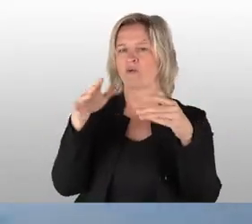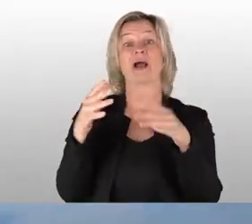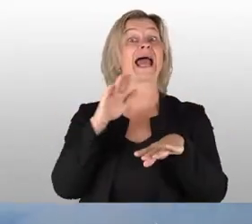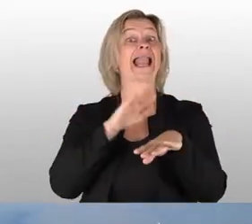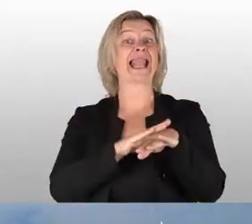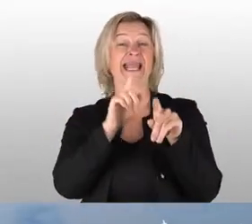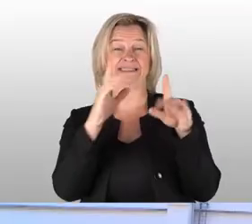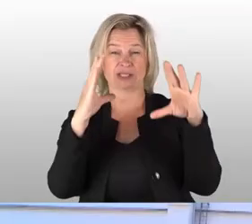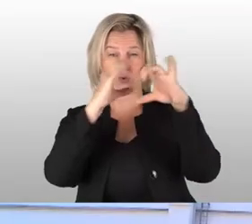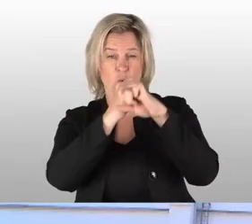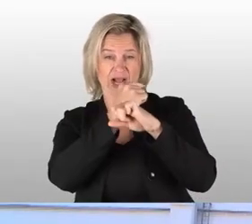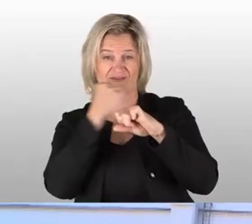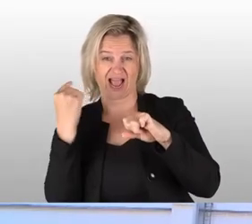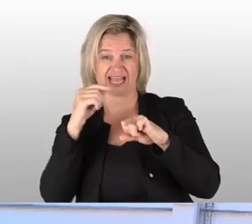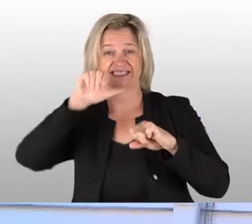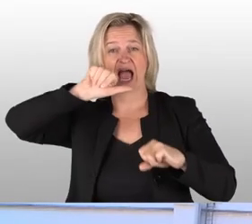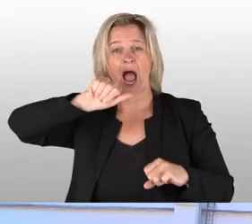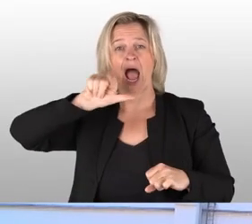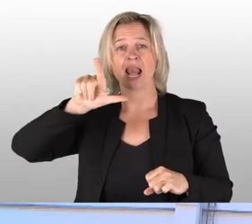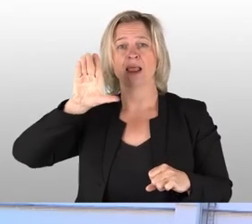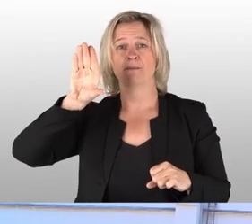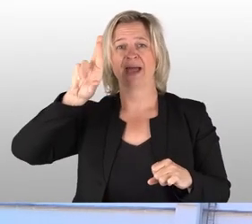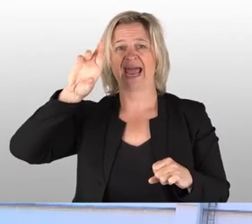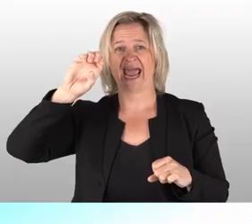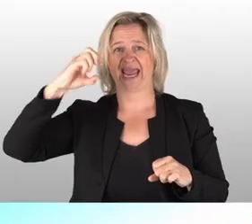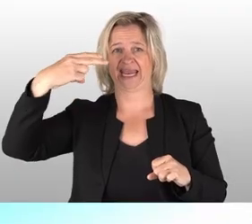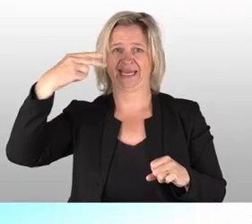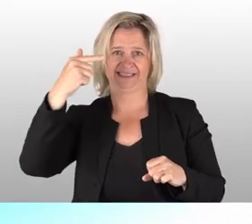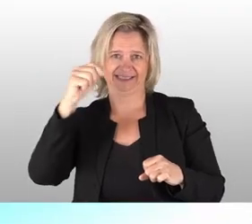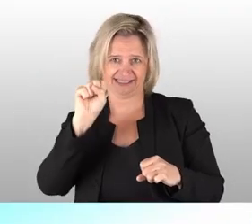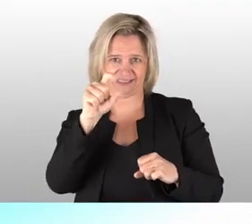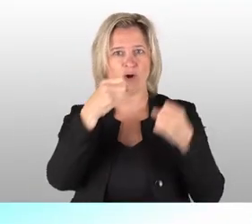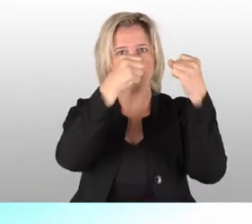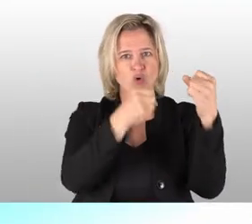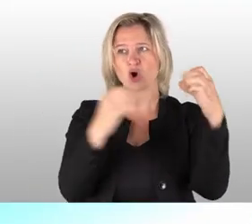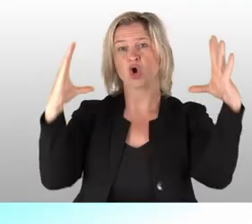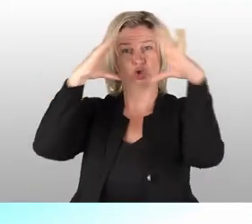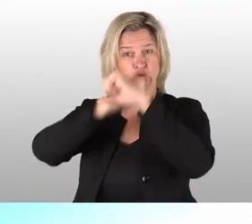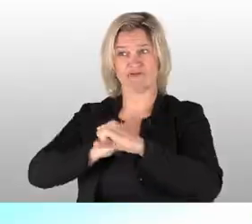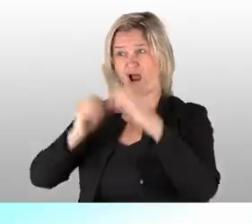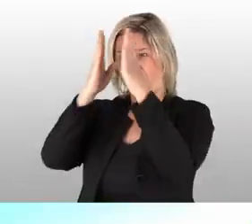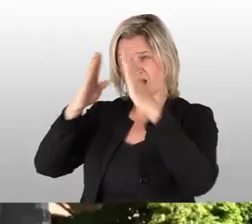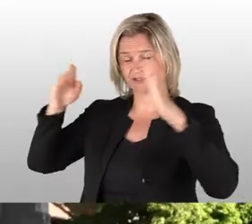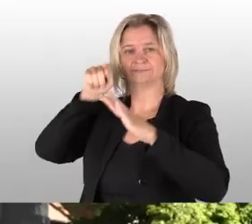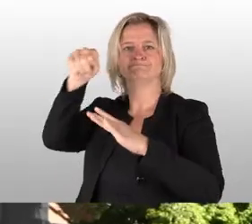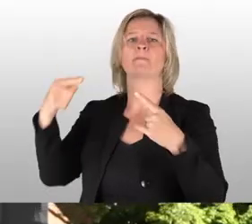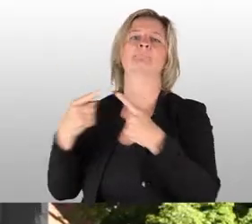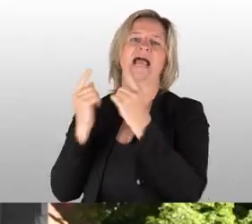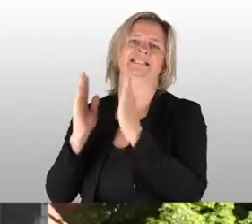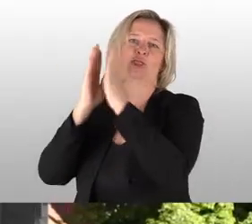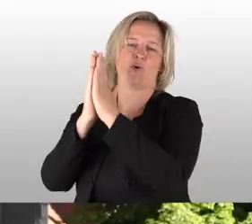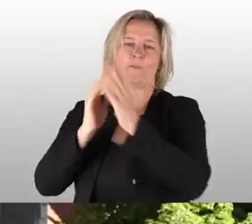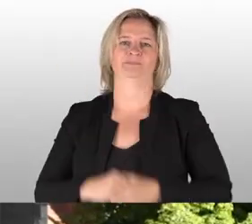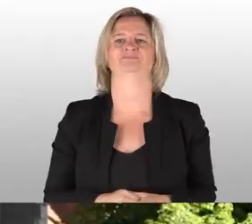Seite in Dunkelweiß die Albrechtsburg und direkt hinter mir das schwarze Gebäude ist der Meißner Dom. Ja und wenn ich schon